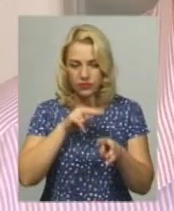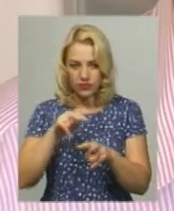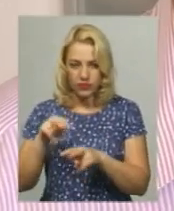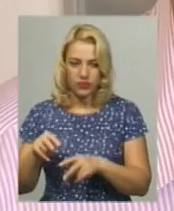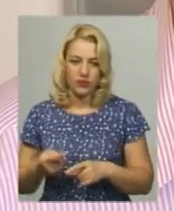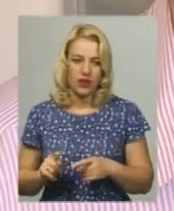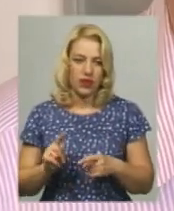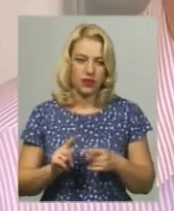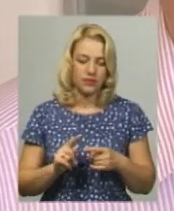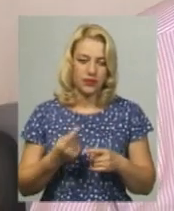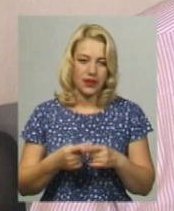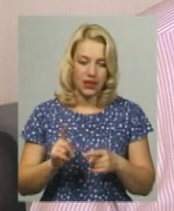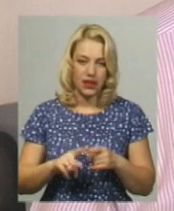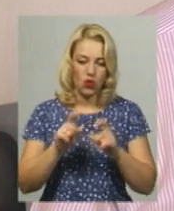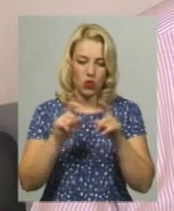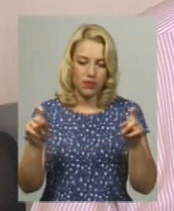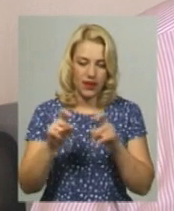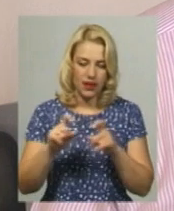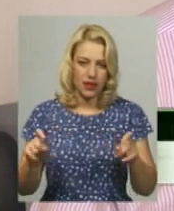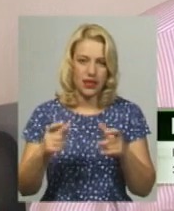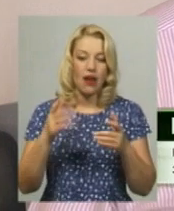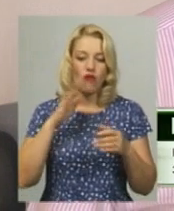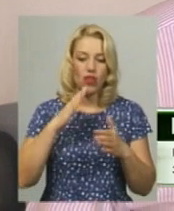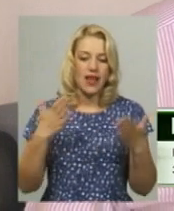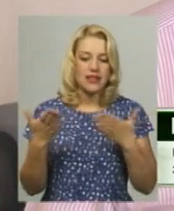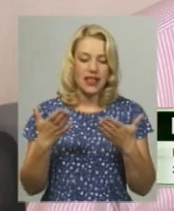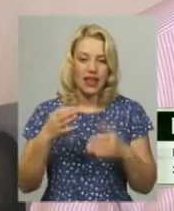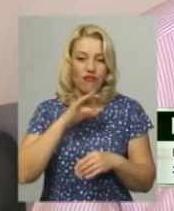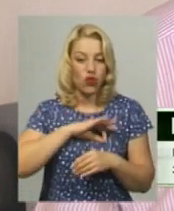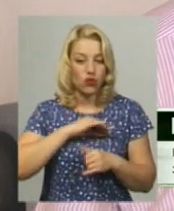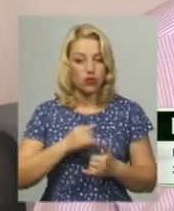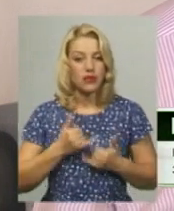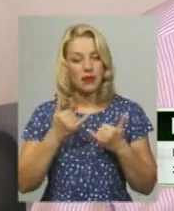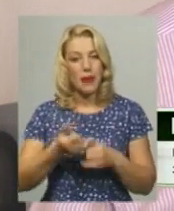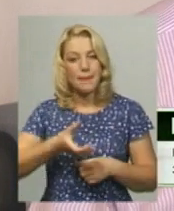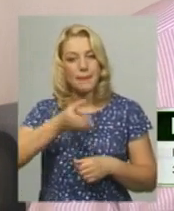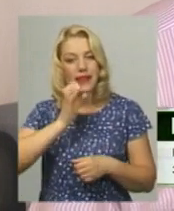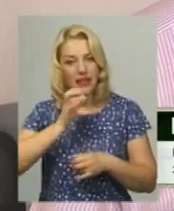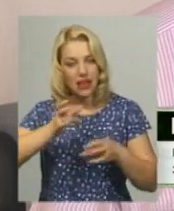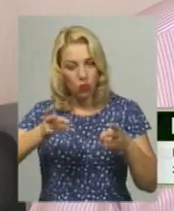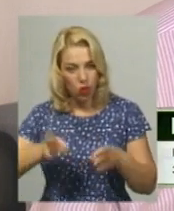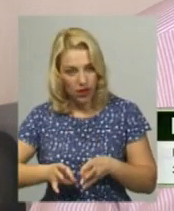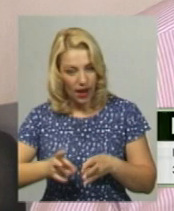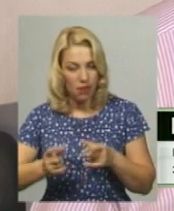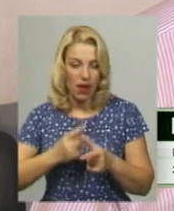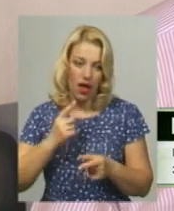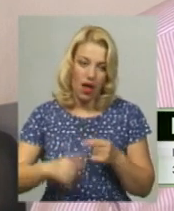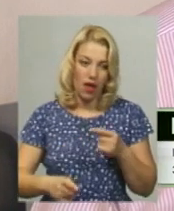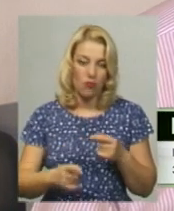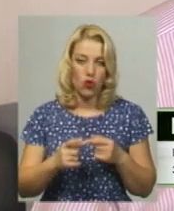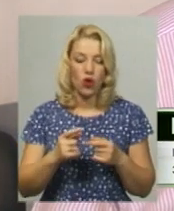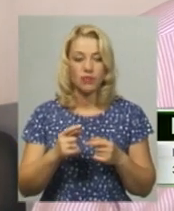тими об'єктами вода, з яких використовується населення, для питних потреб, або виключно в зонах